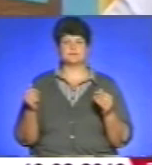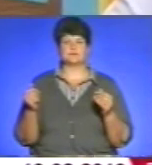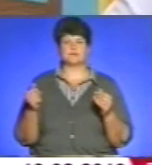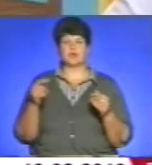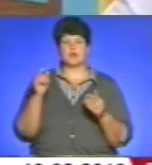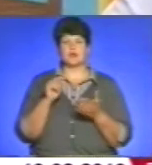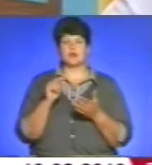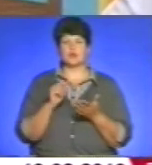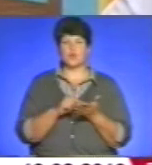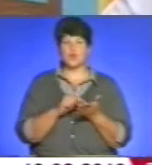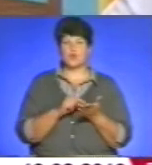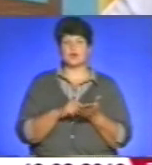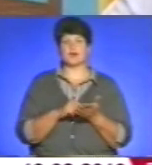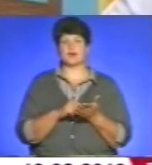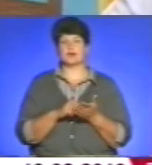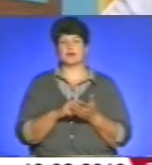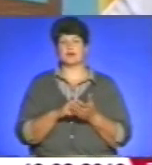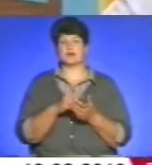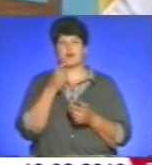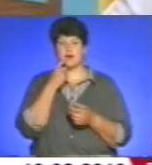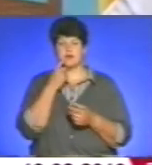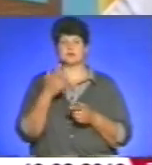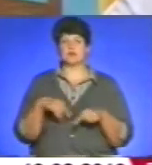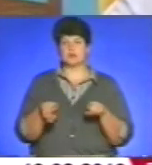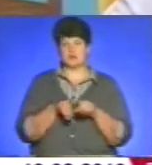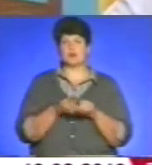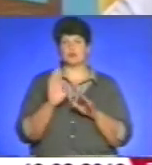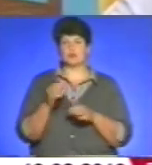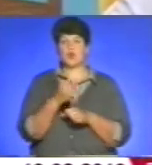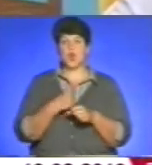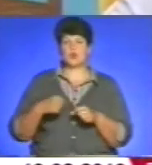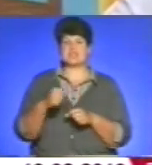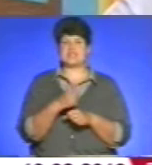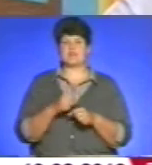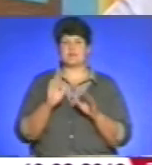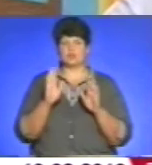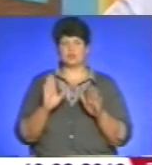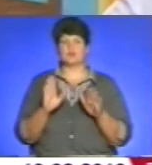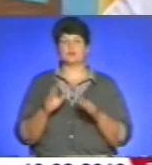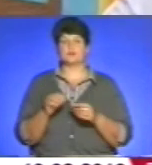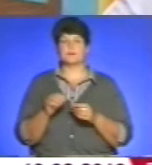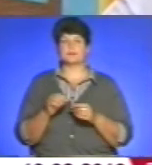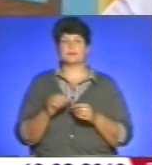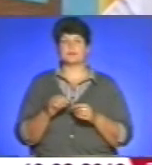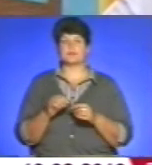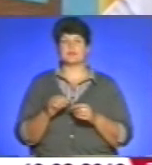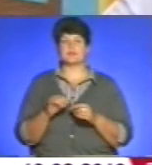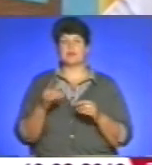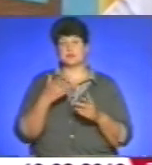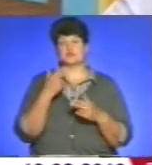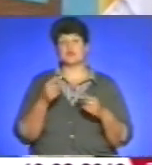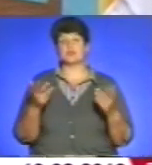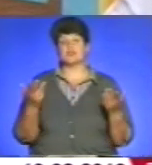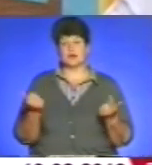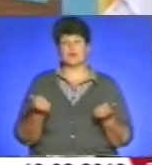кури, яйця, так само консервна продукція буде представлена. І, звичайно,